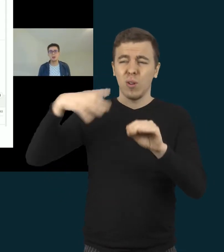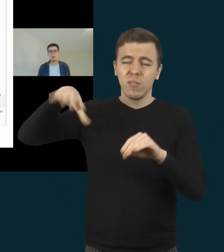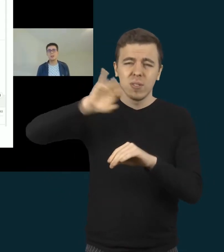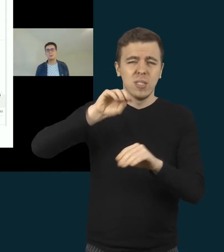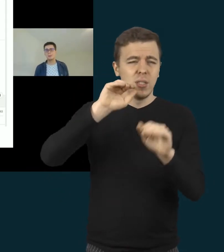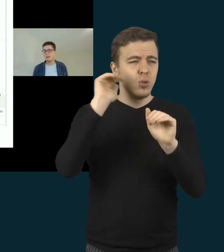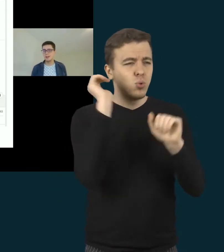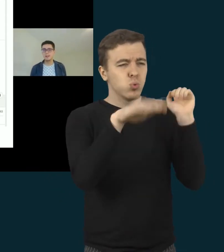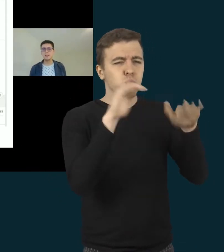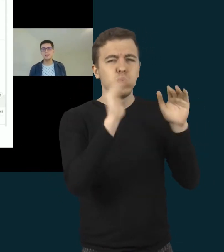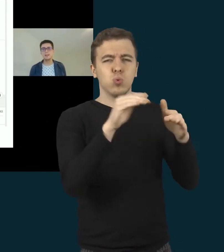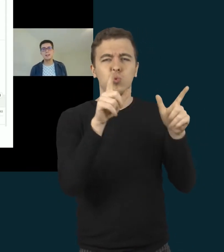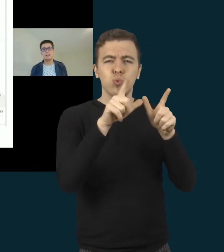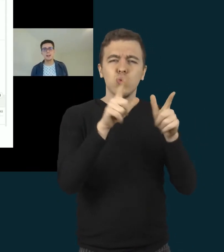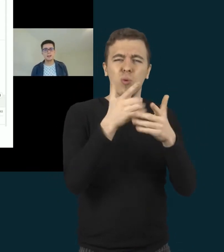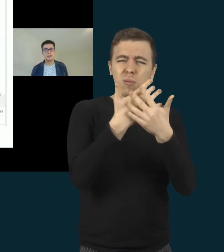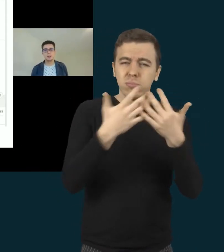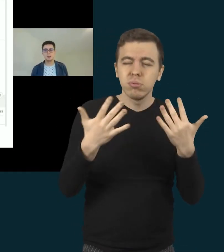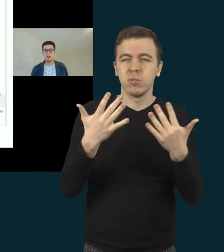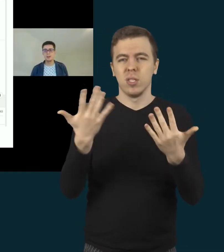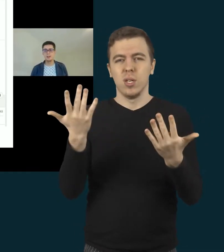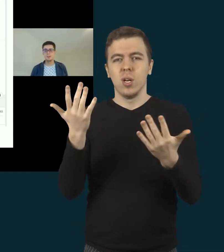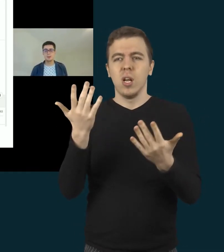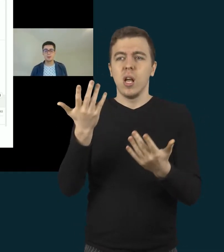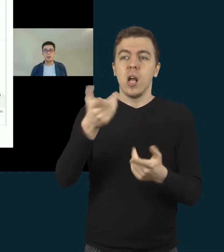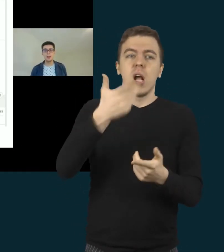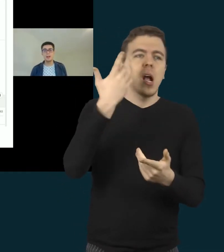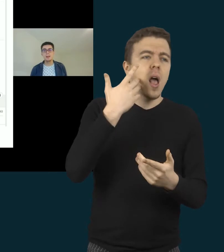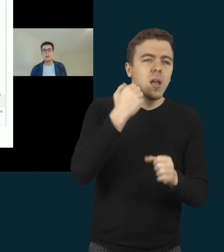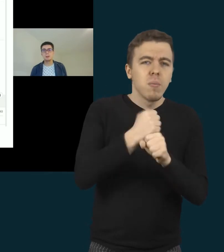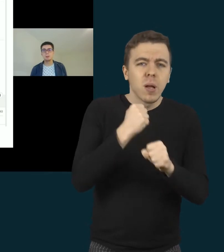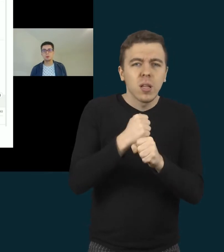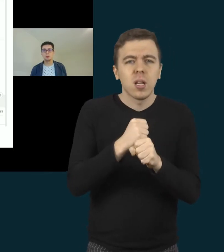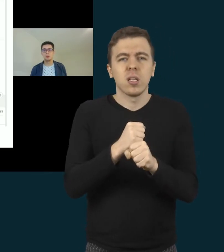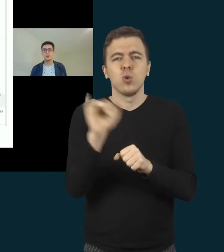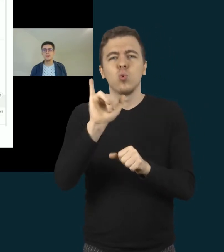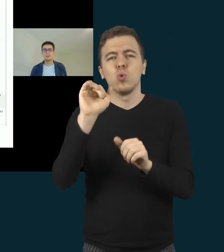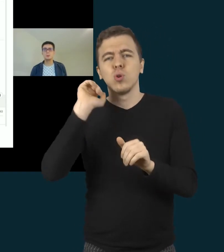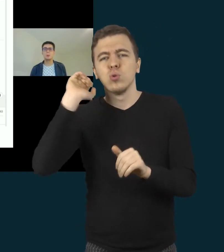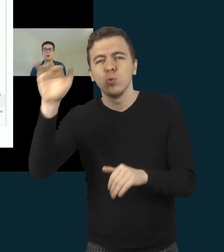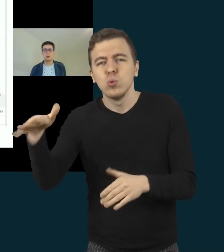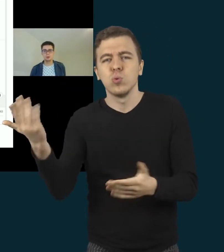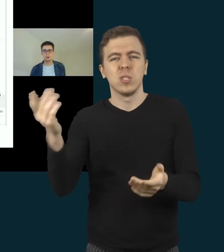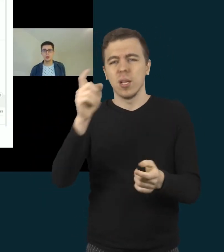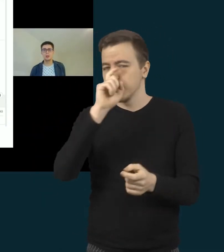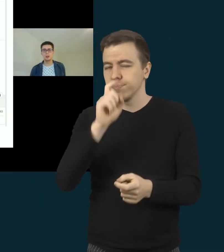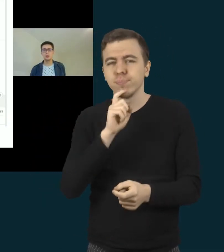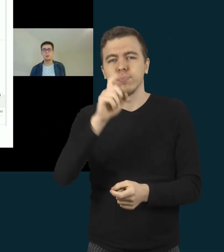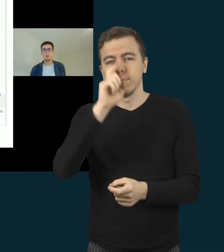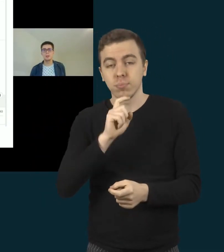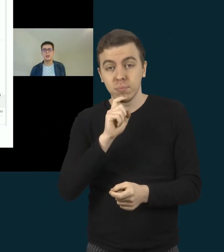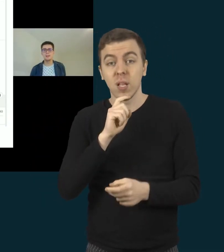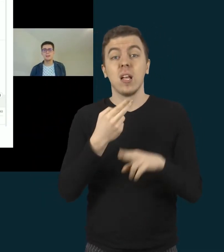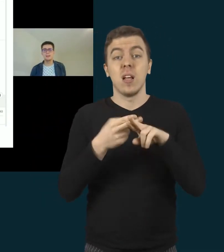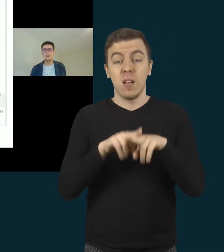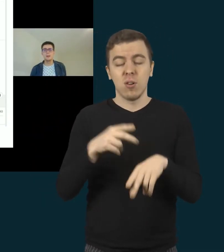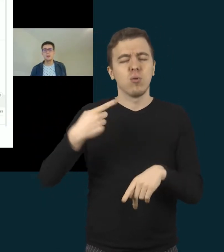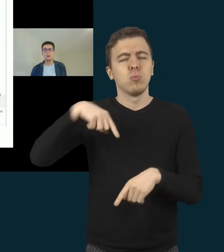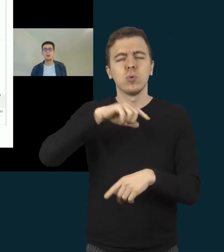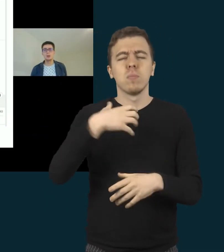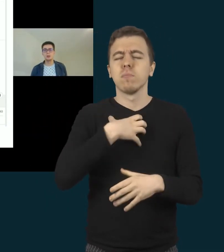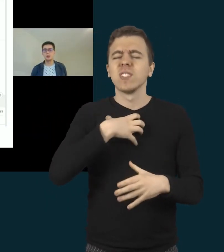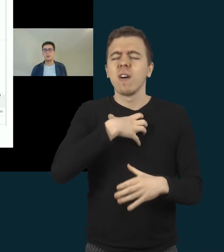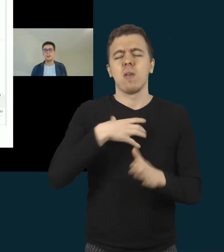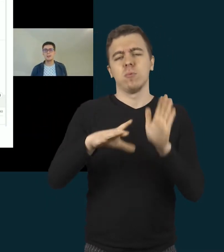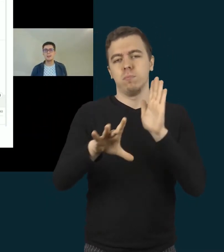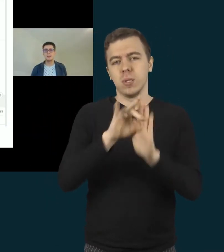neaišku kaip ten ką daryti, kada gražinti ir panašiai. Tai mūsų prioritetas buvo aiški komunikacija, aiški